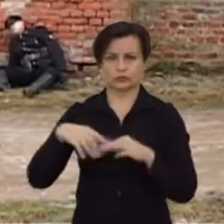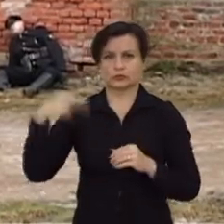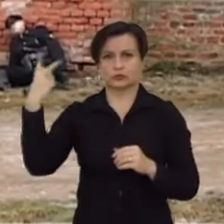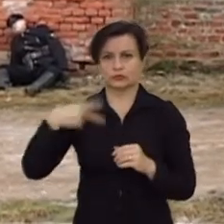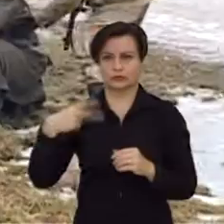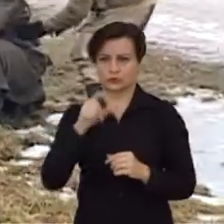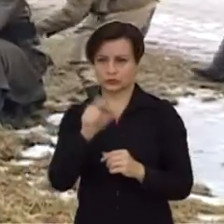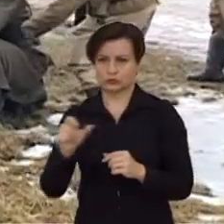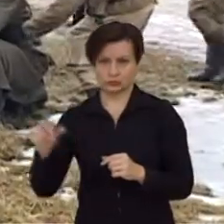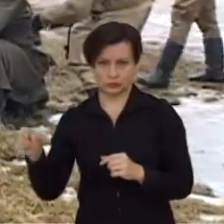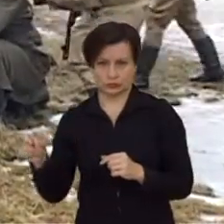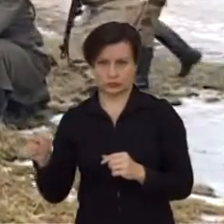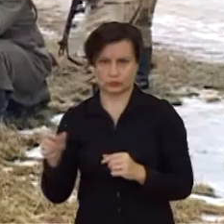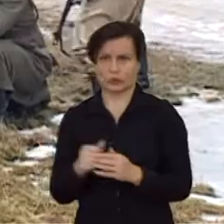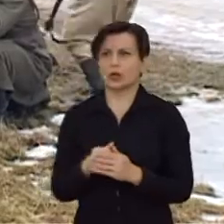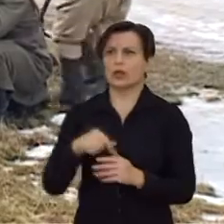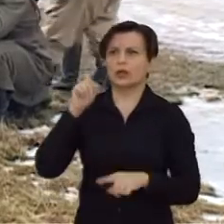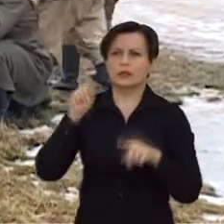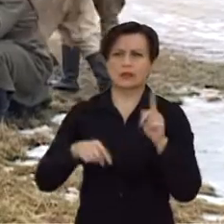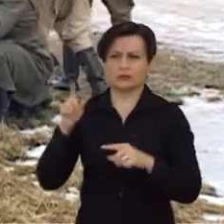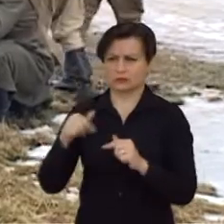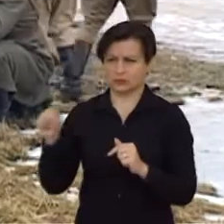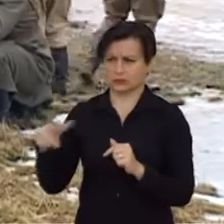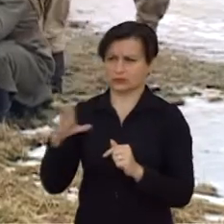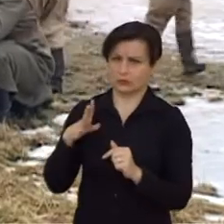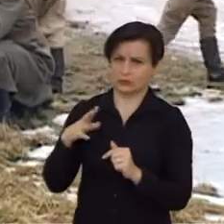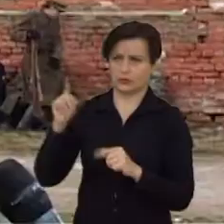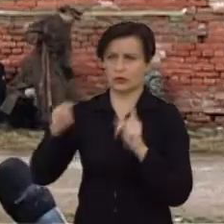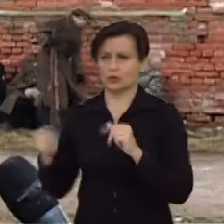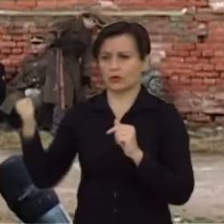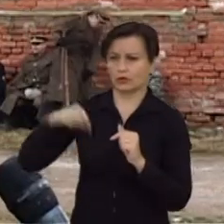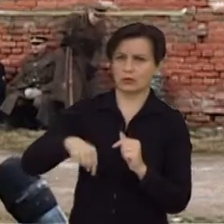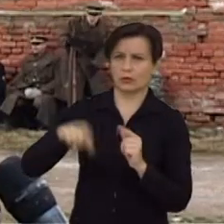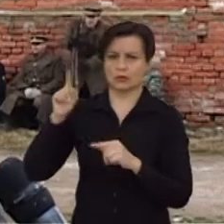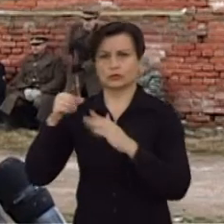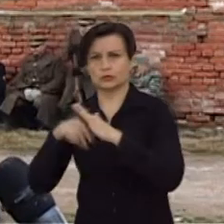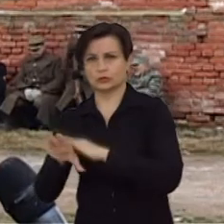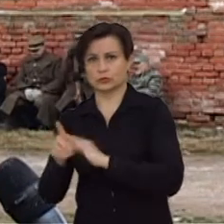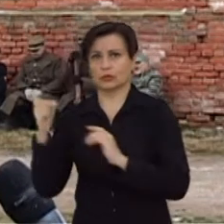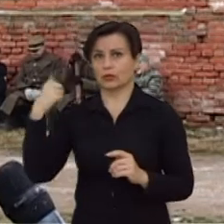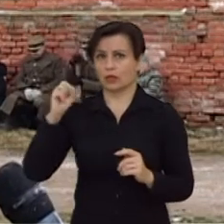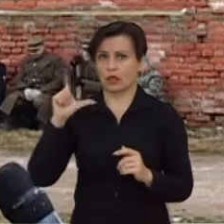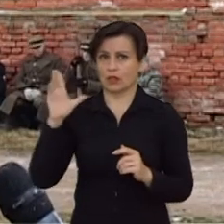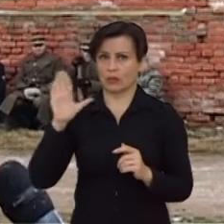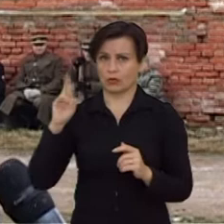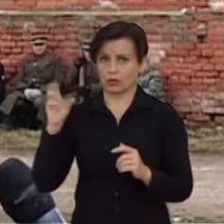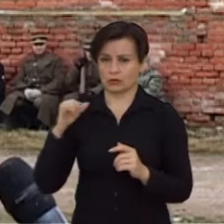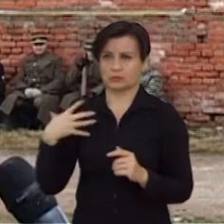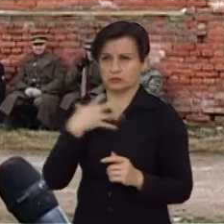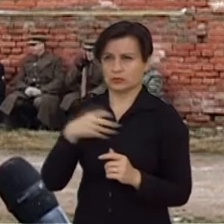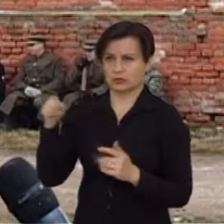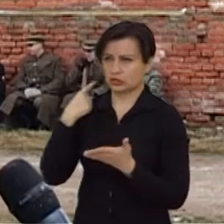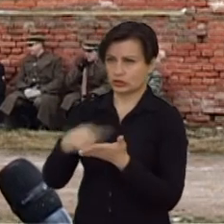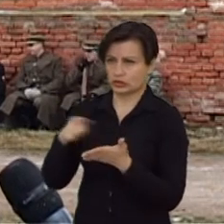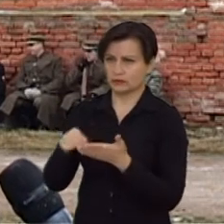žmonių. Ja, ne visi čia buvo, dalis čia atėjo, dalis išėjo. Pats išdavikas pagrindinis dalbo, kas jisai teigė,